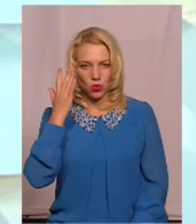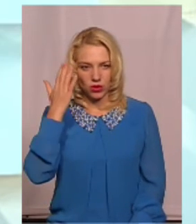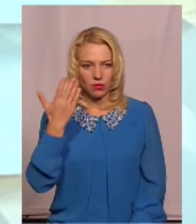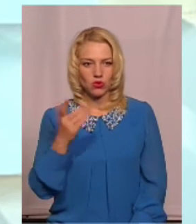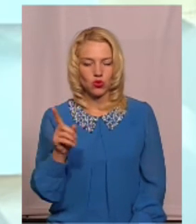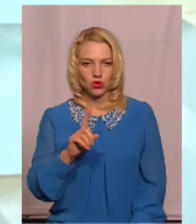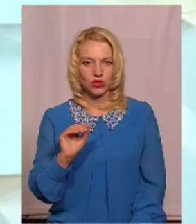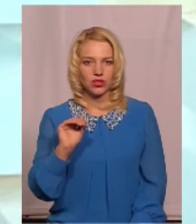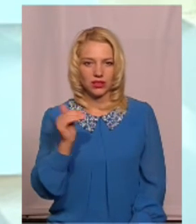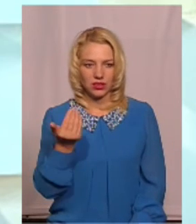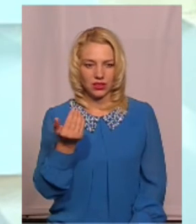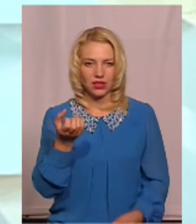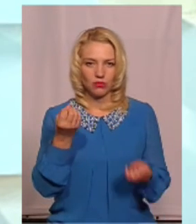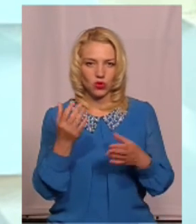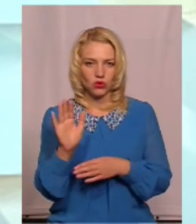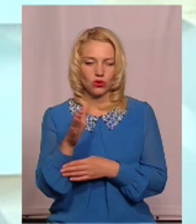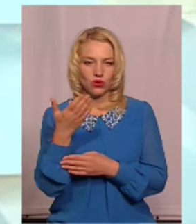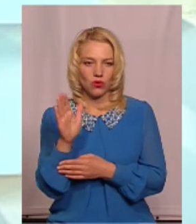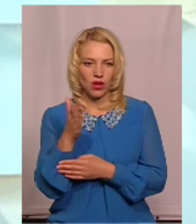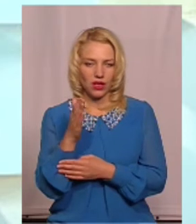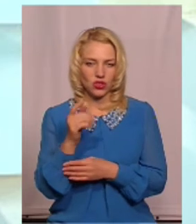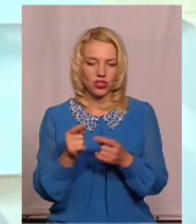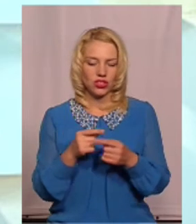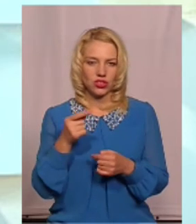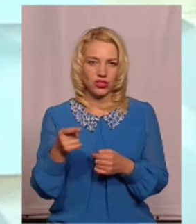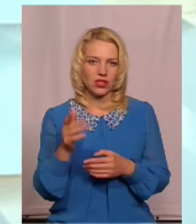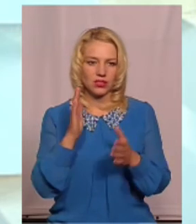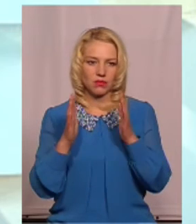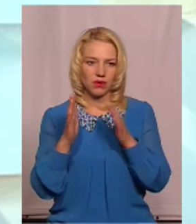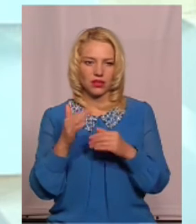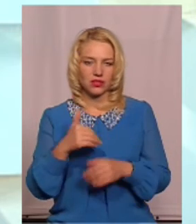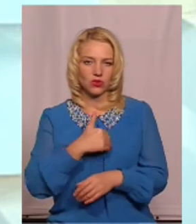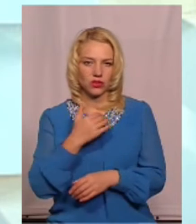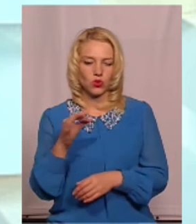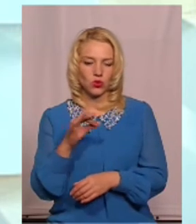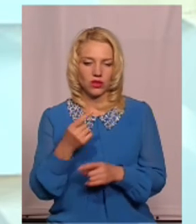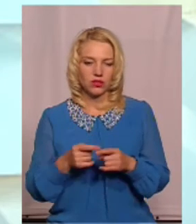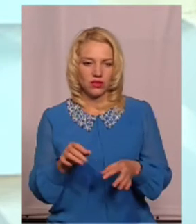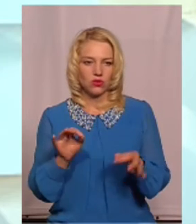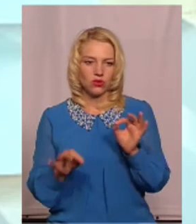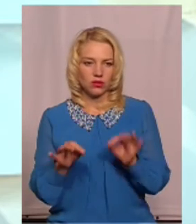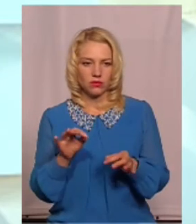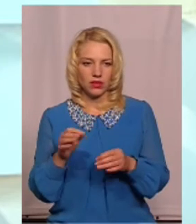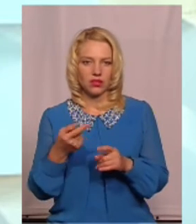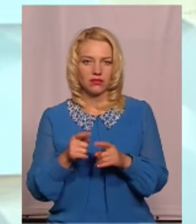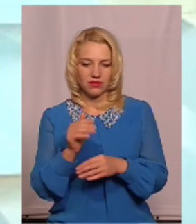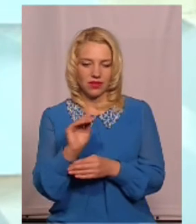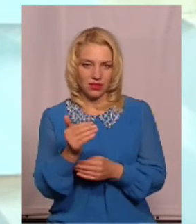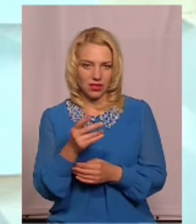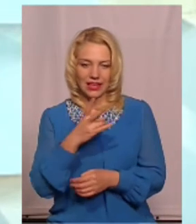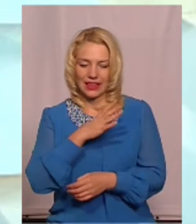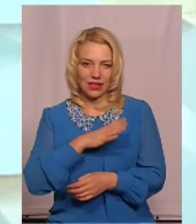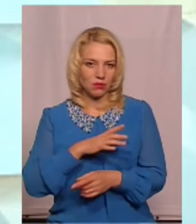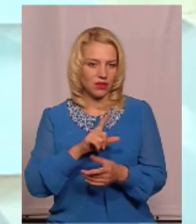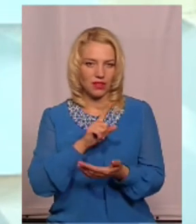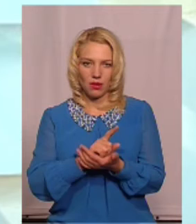що дитина, просто гуляючи через парк, захотіла в туалет. Це нормальні речі, вона дитина. І терпіти